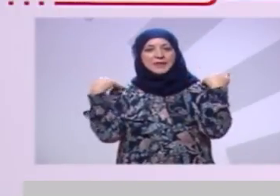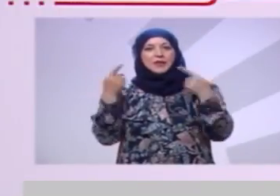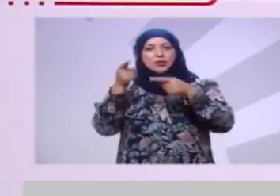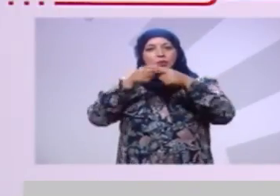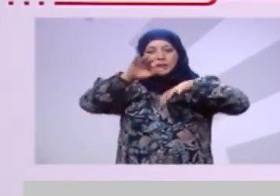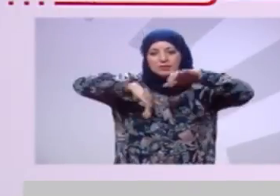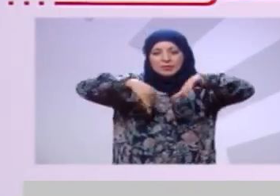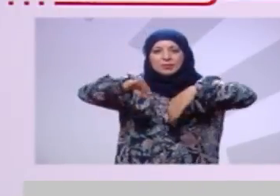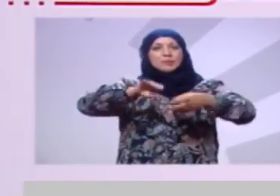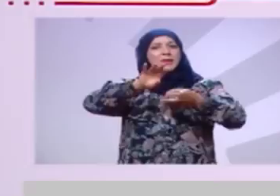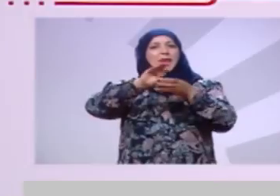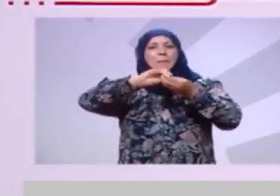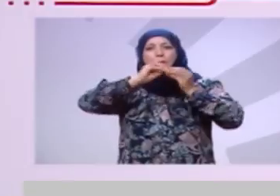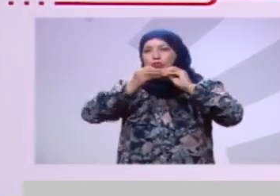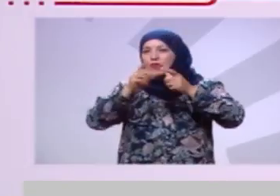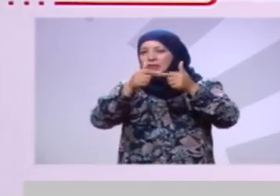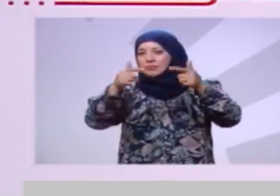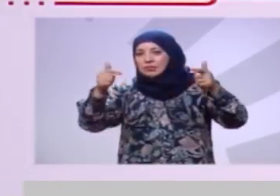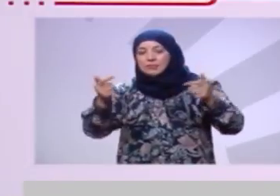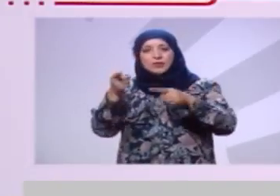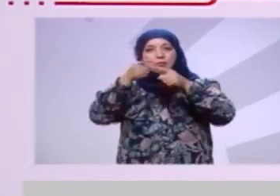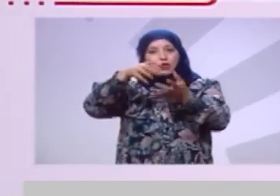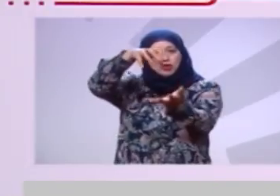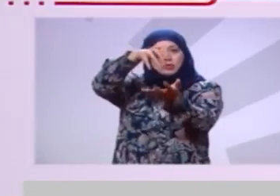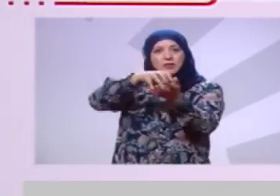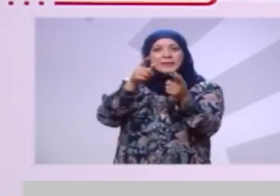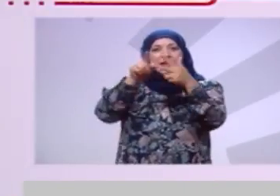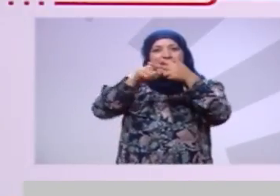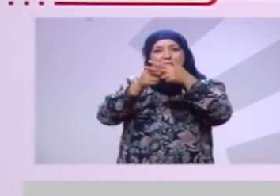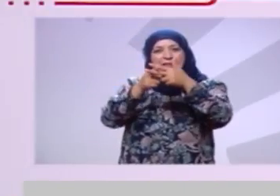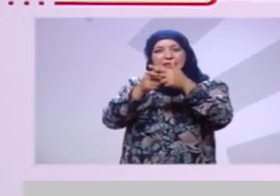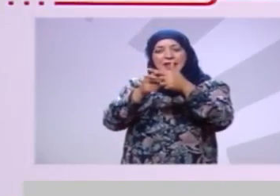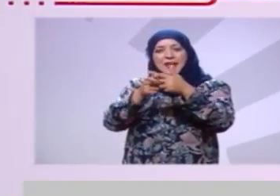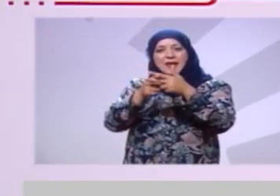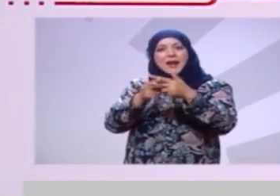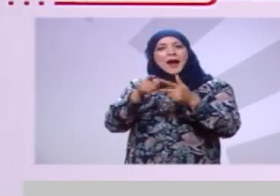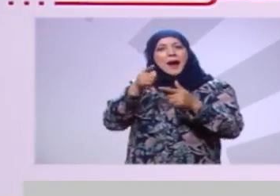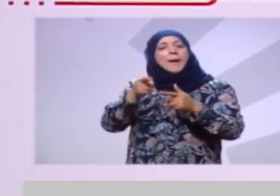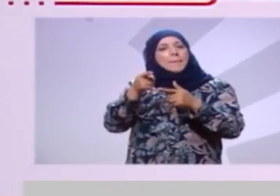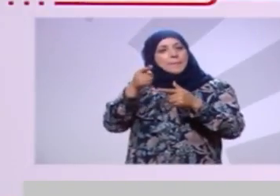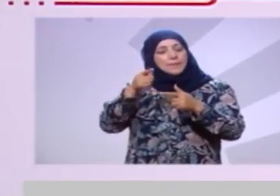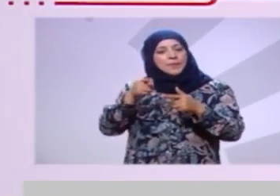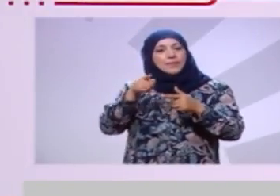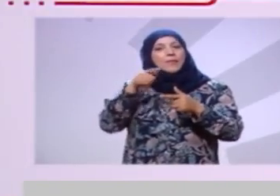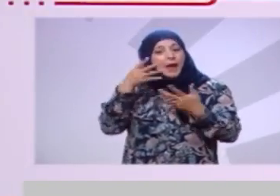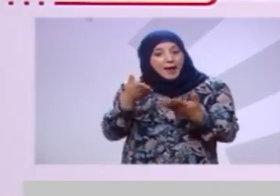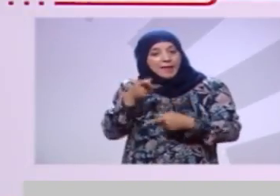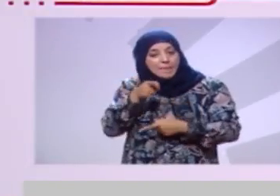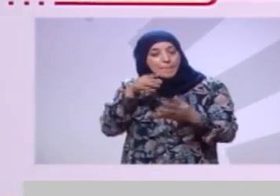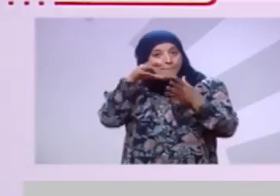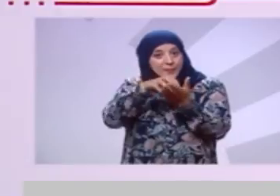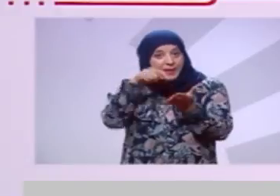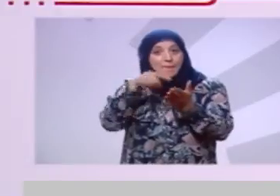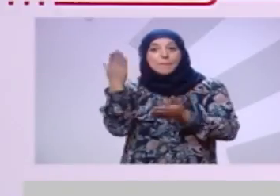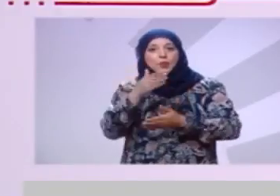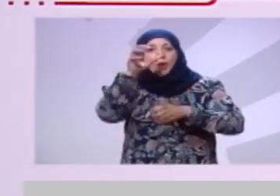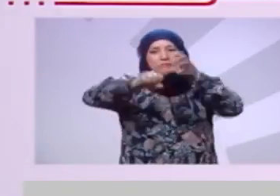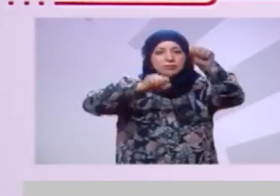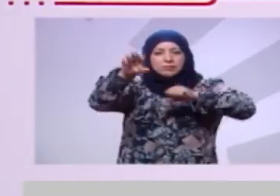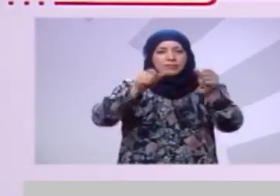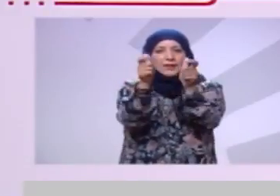مهترأة فيها منطقة صناعية في أغزالة بحاجة إلى جلب الاستثمارات مواطنين